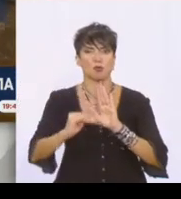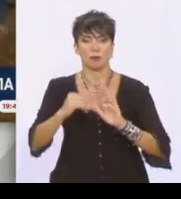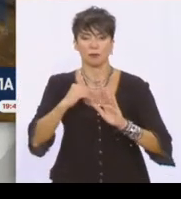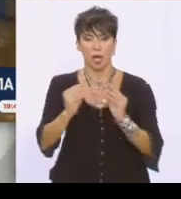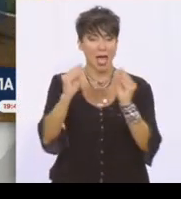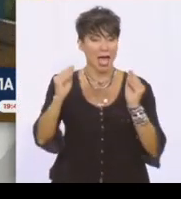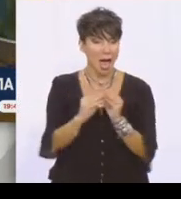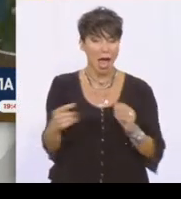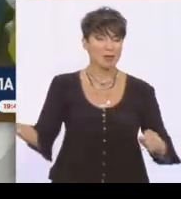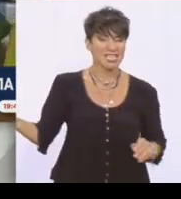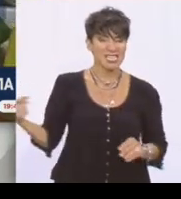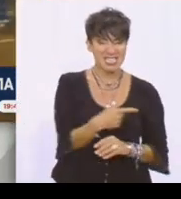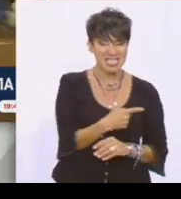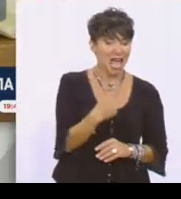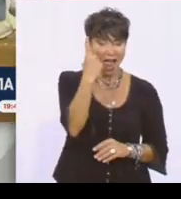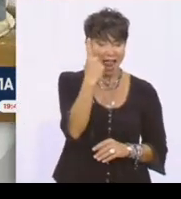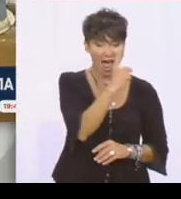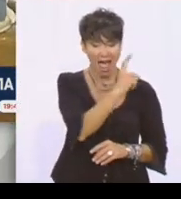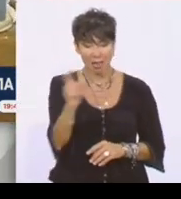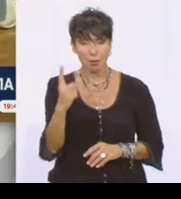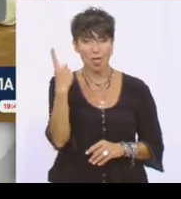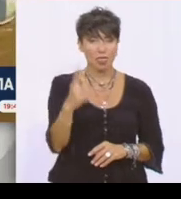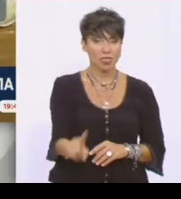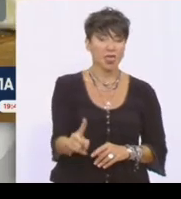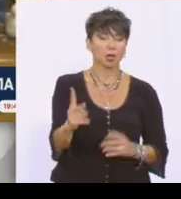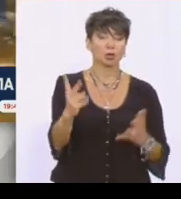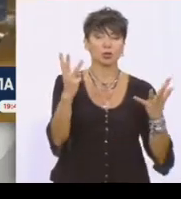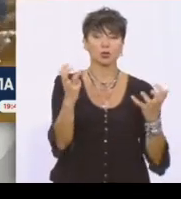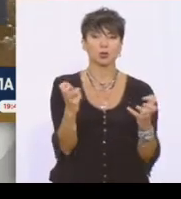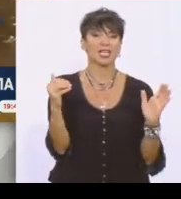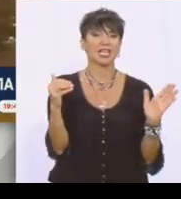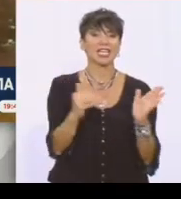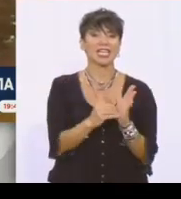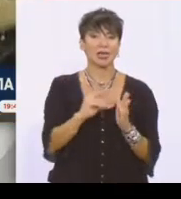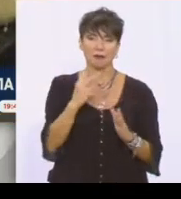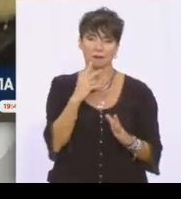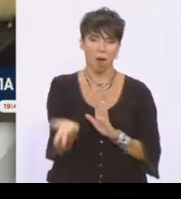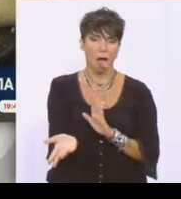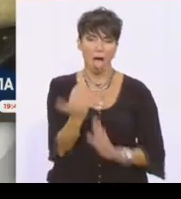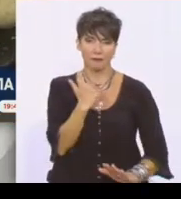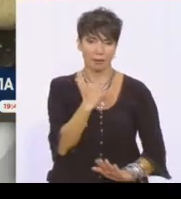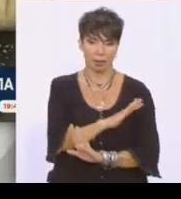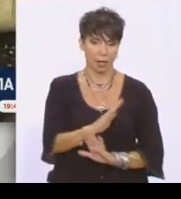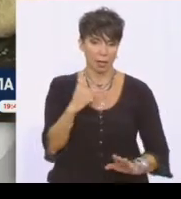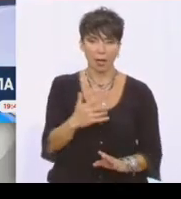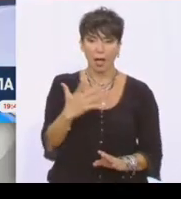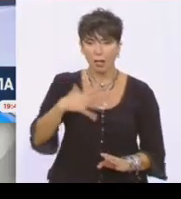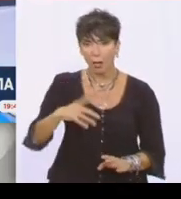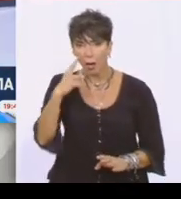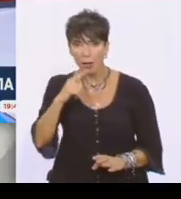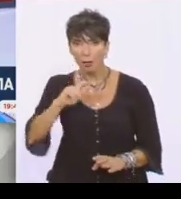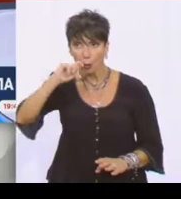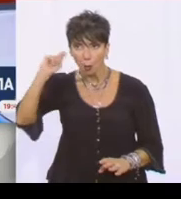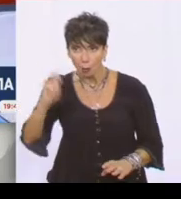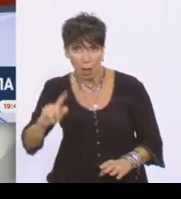έκλεψαν από το κράτος περίπου 1.280.000. Αυτή τη στιγμή οι βουλγαρικές αρχές ψάχνουν να δουν αν είχαν φέρει και παράνομο ουκρανικό